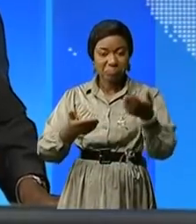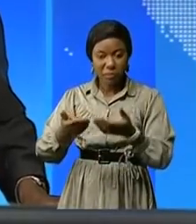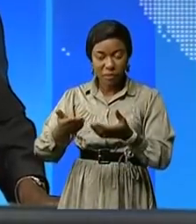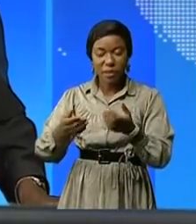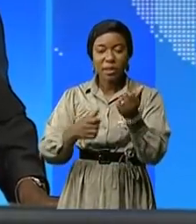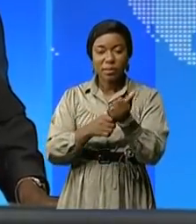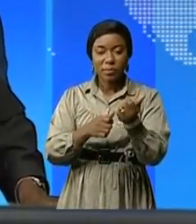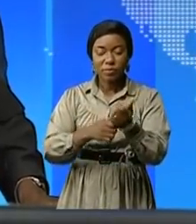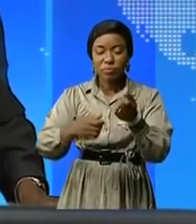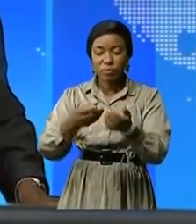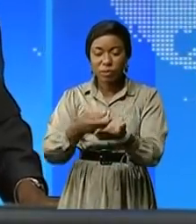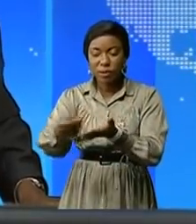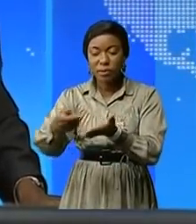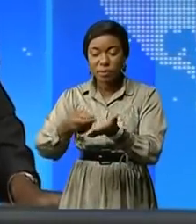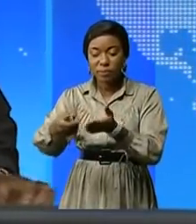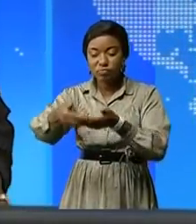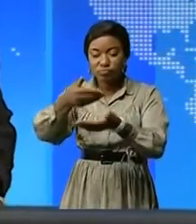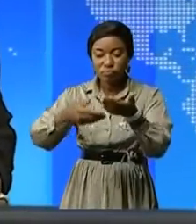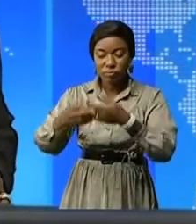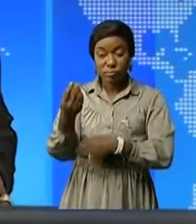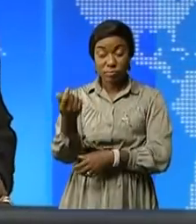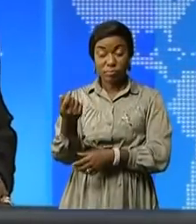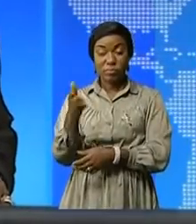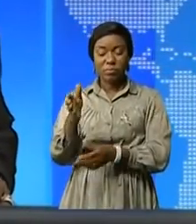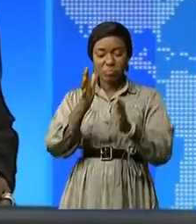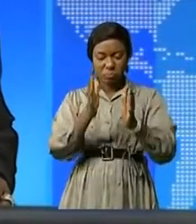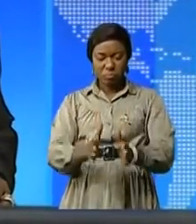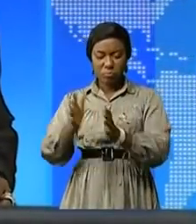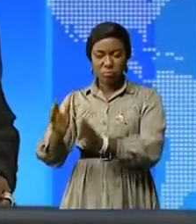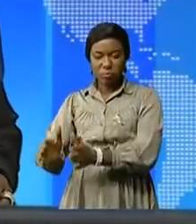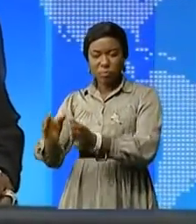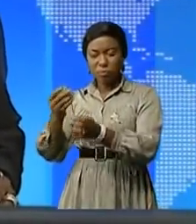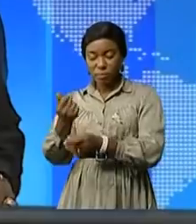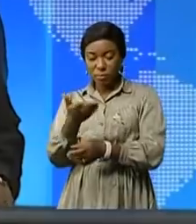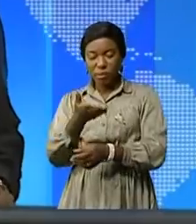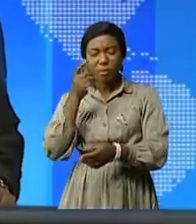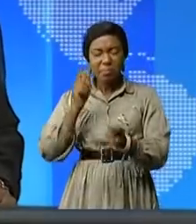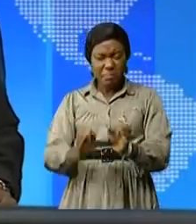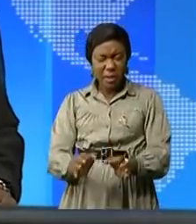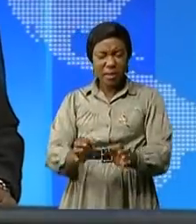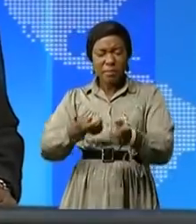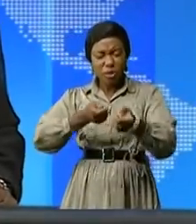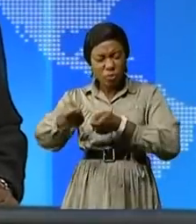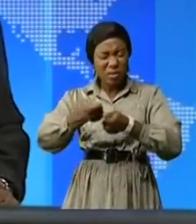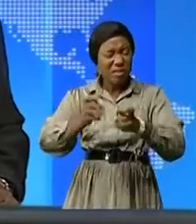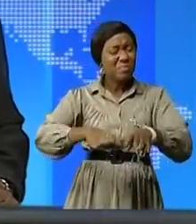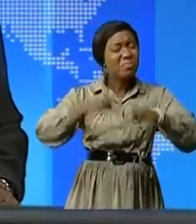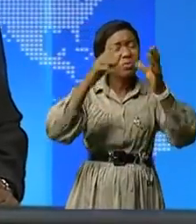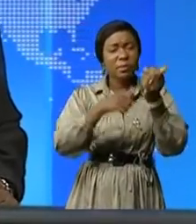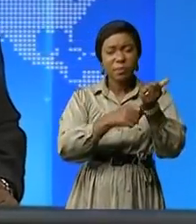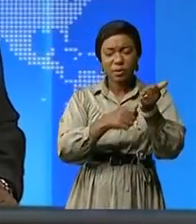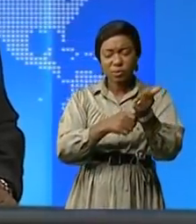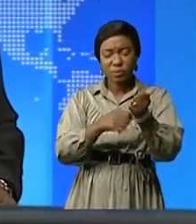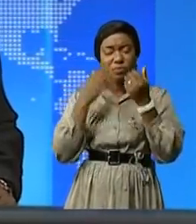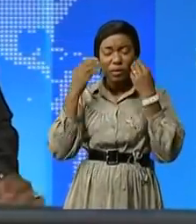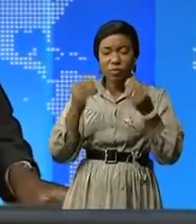attaques à méarmée depuis un certain temps les échanges ont eu lieu dans la salle de réunion du gouverneur